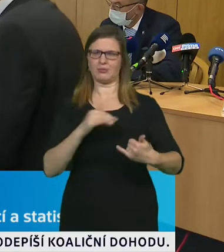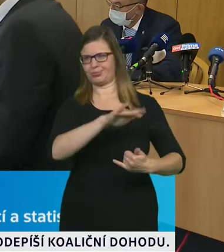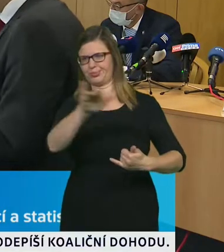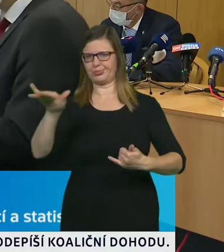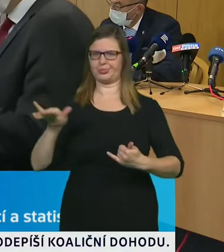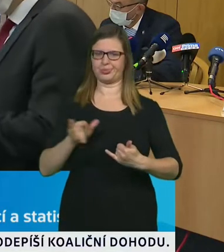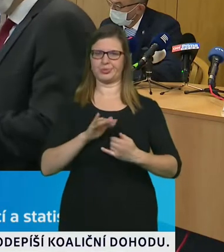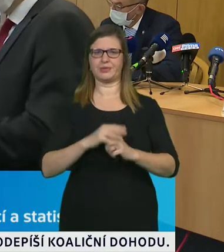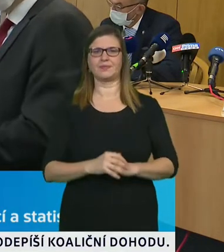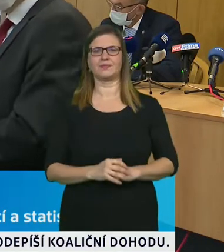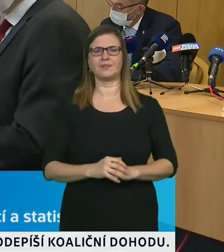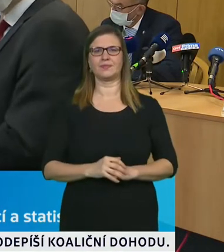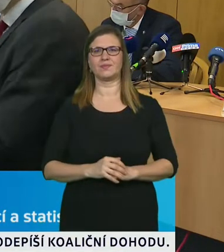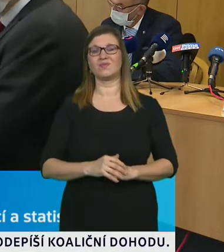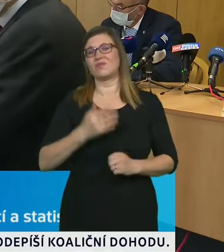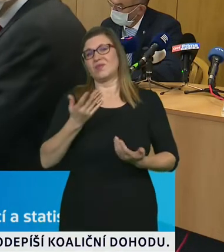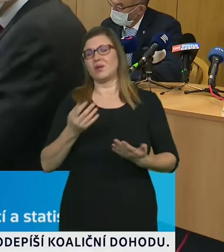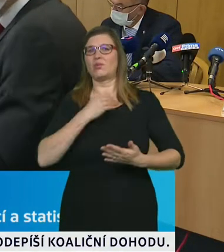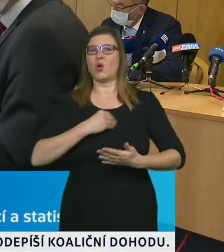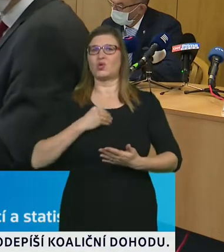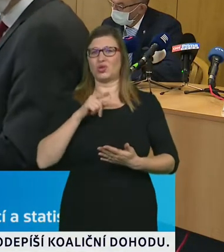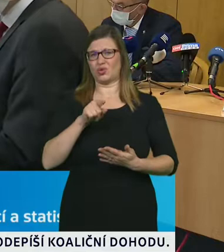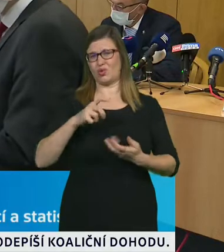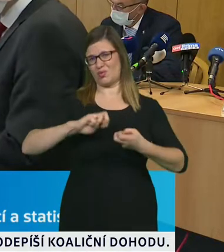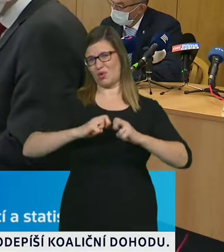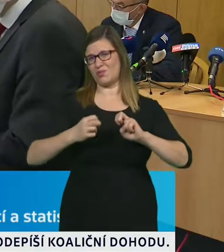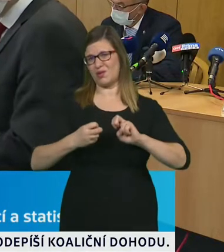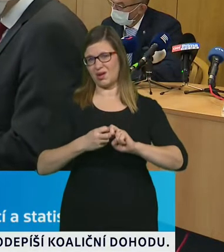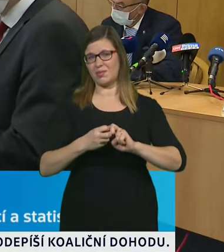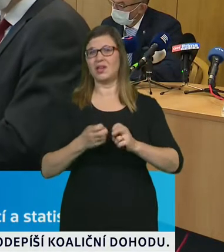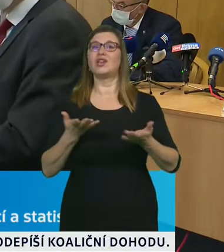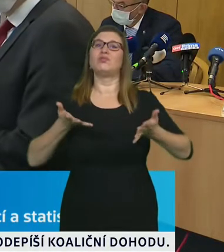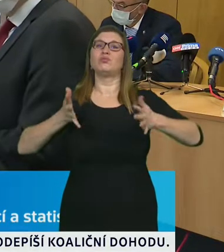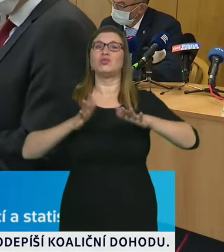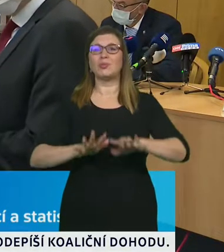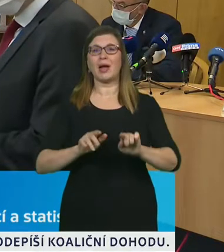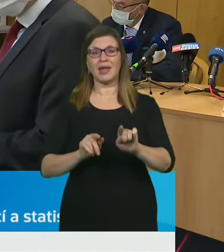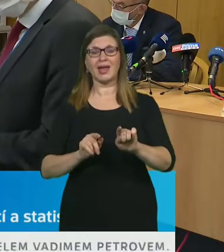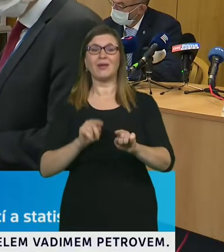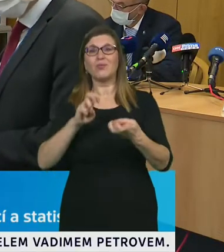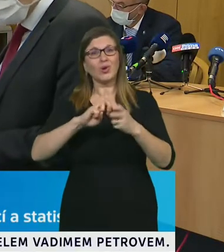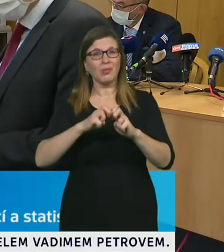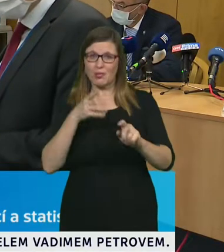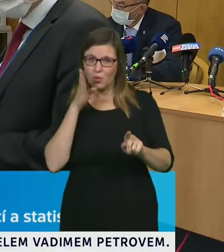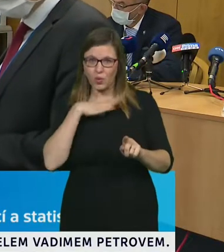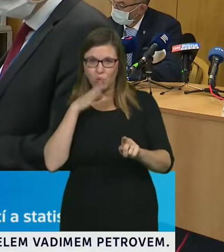Bohužel, a kdyby tento problém nebyl, byla by ta přednáška asi o mnoho pozitivnější,